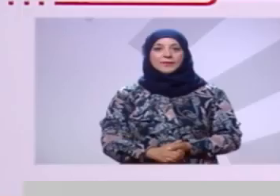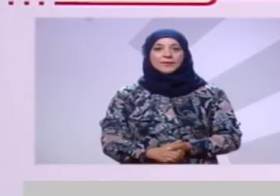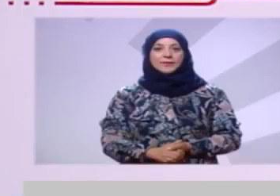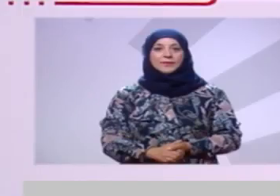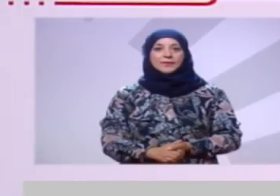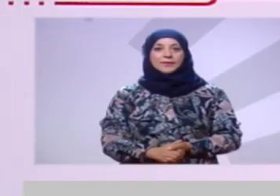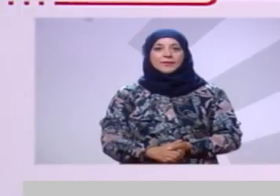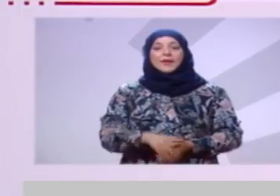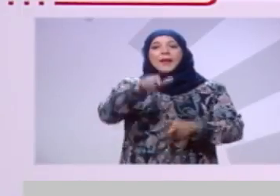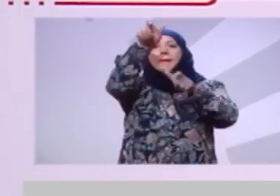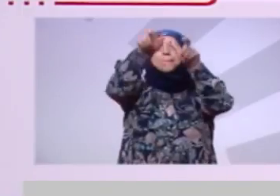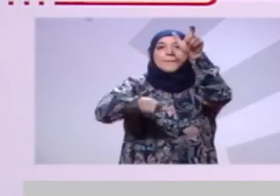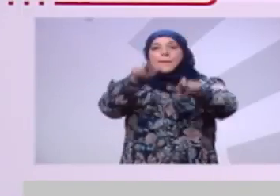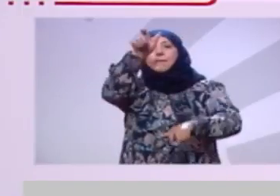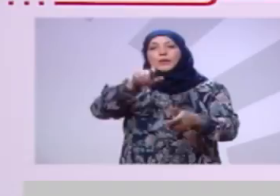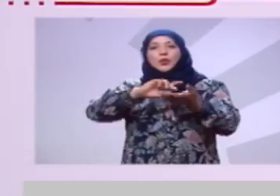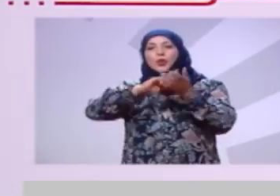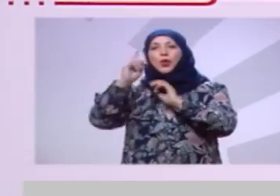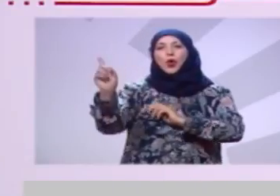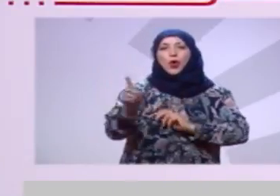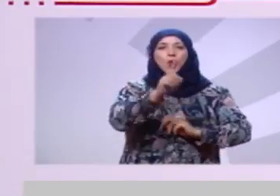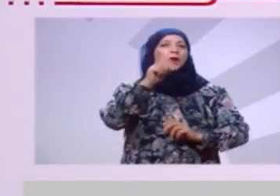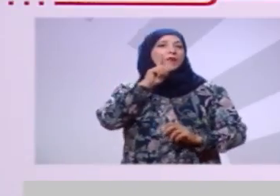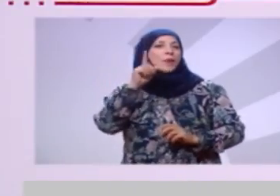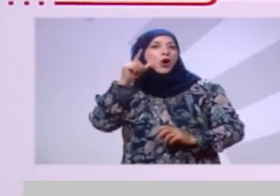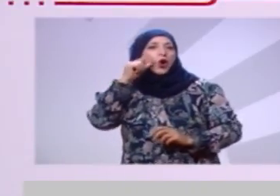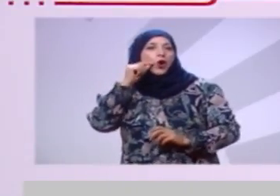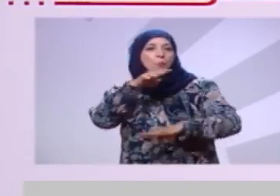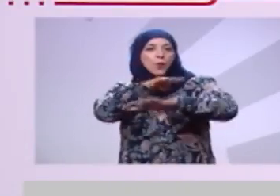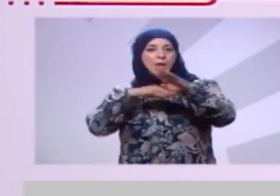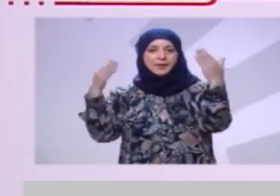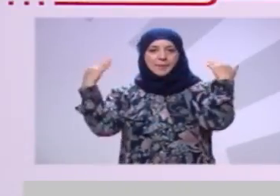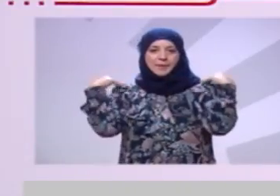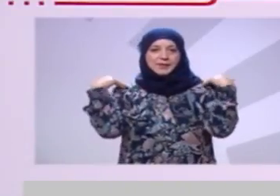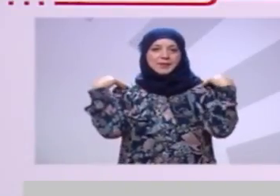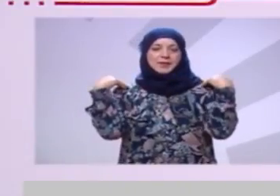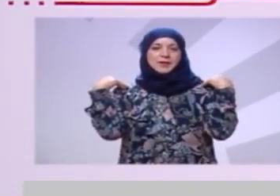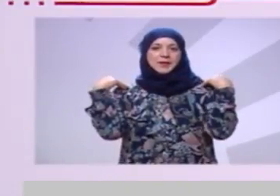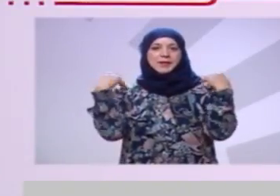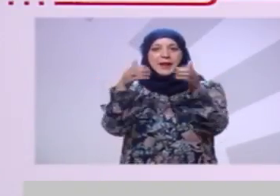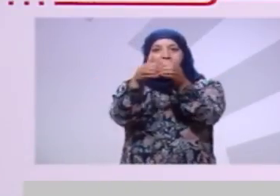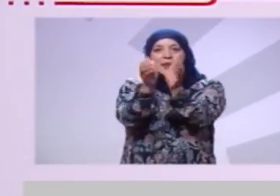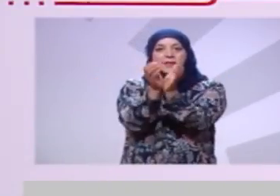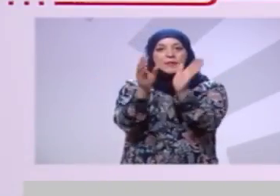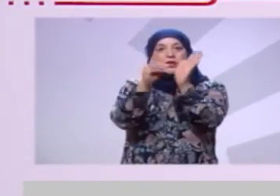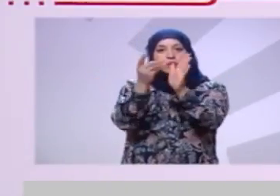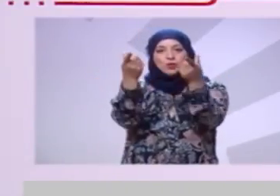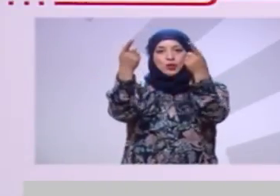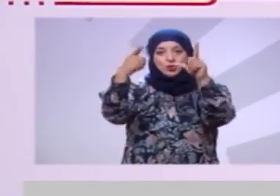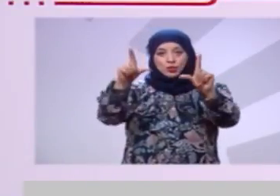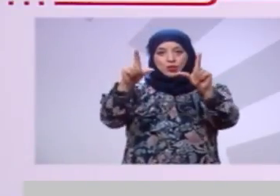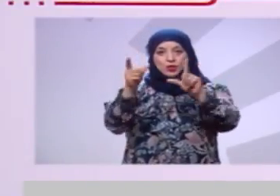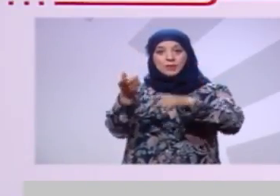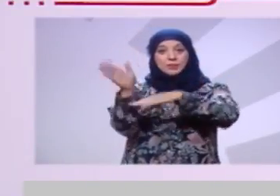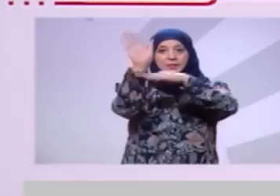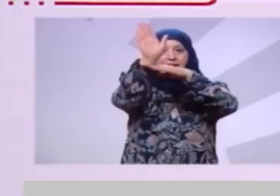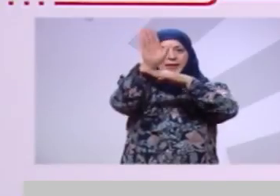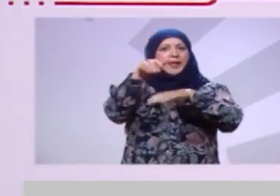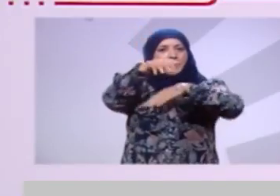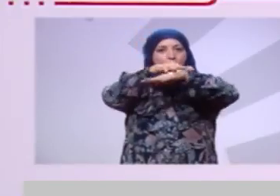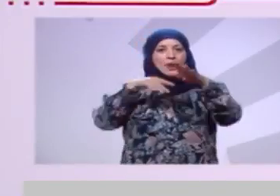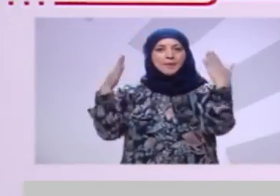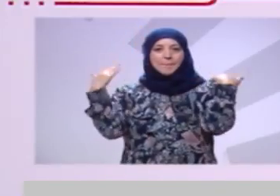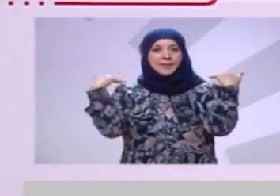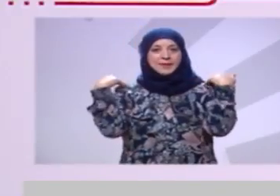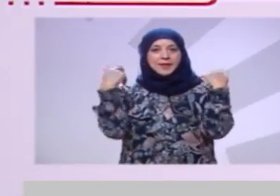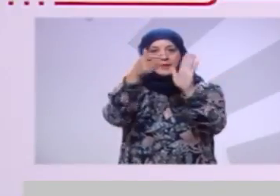مواطنون مواطناتنا في ولاية منزرت الحزب الدستوري الحر يتقدم في ولاية منزرت